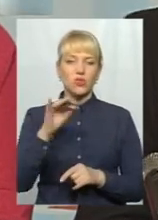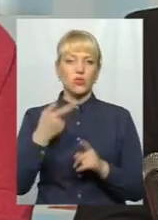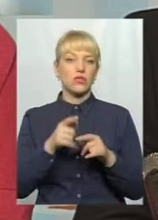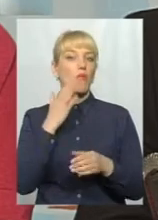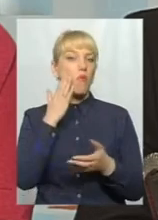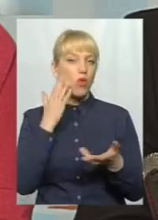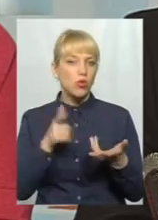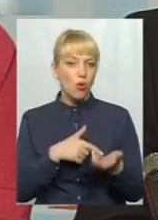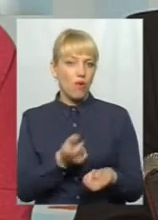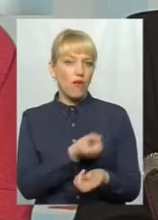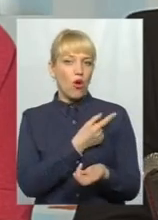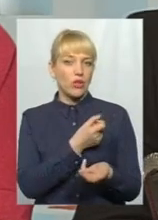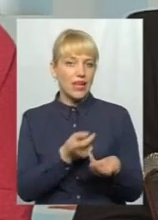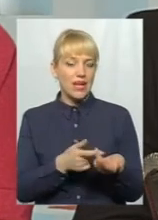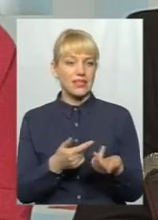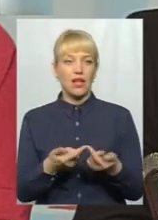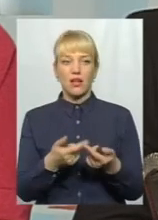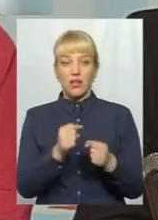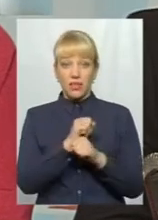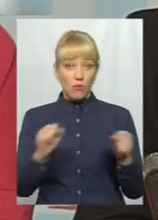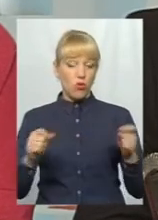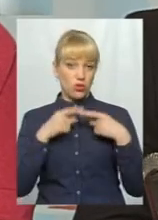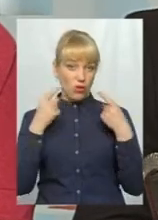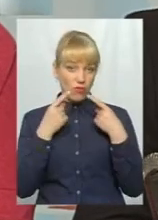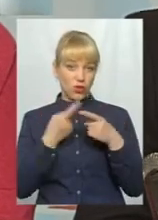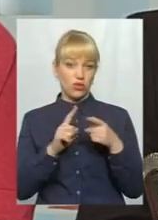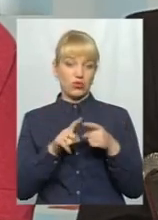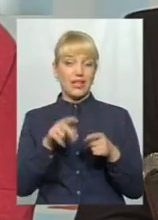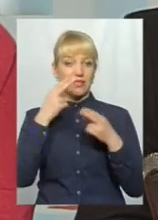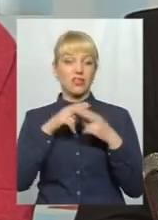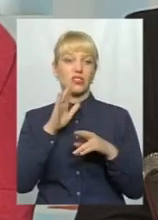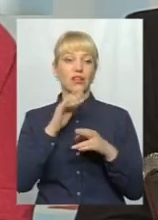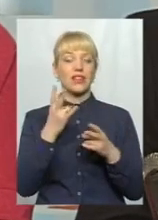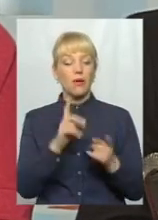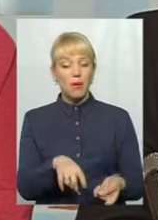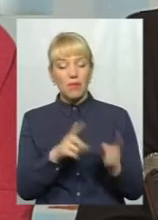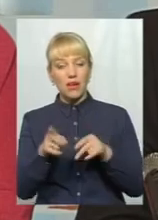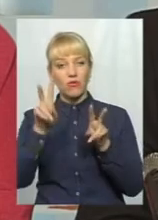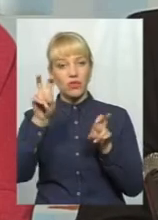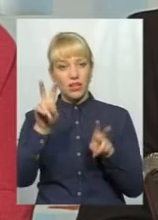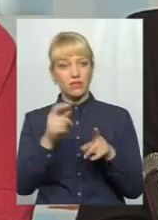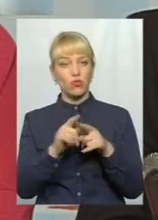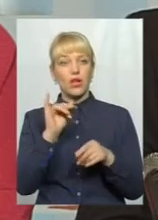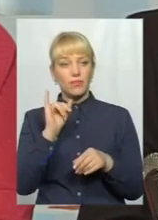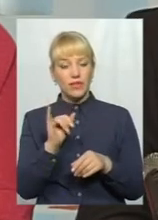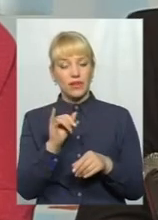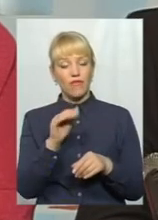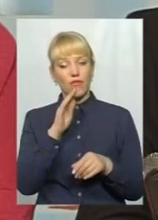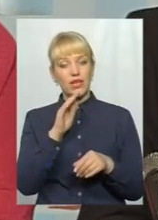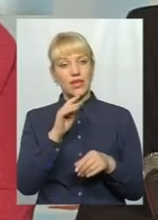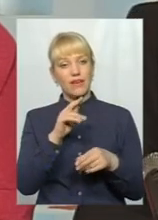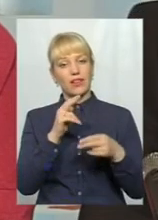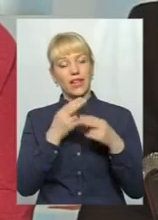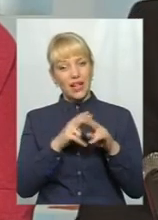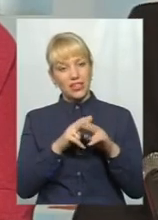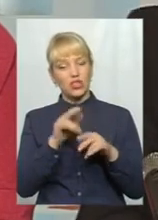відповідно, і далі Одеса і так далі. Тому не можна говорити про те, що це технічна вода. Нам треба переводити просто цю воду з статусу технічної